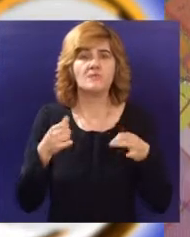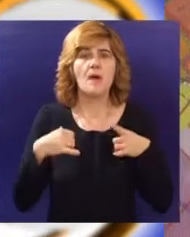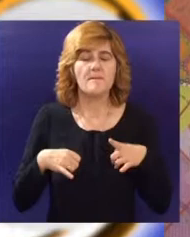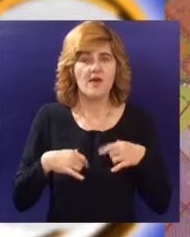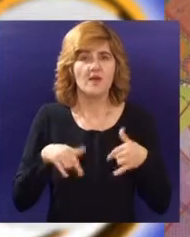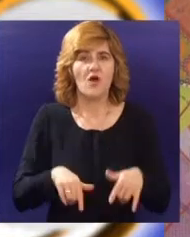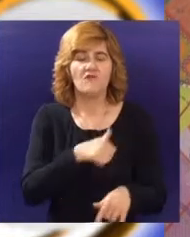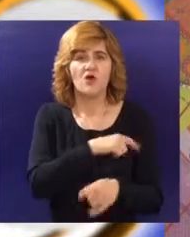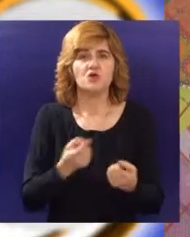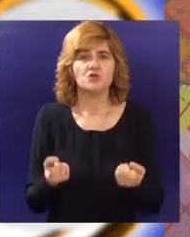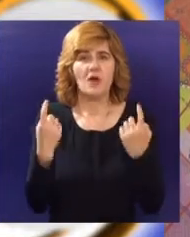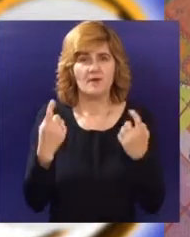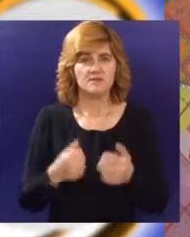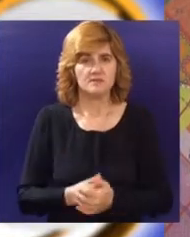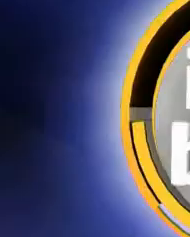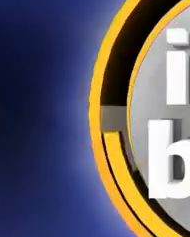godine Šabac.